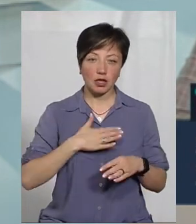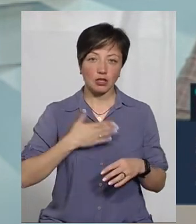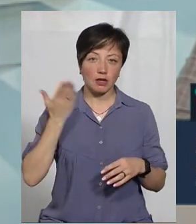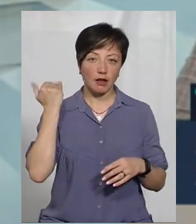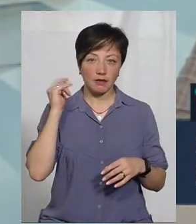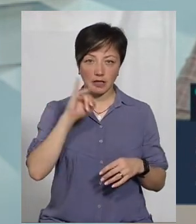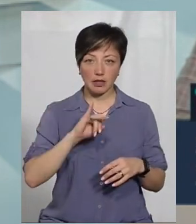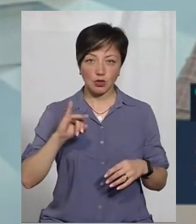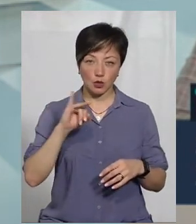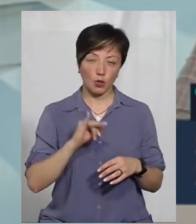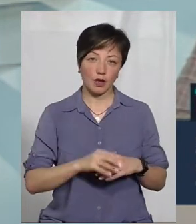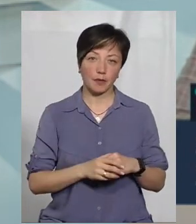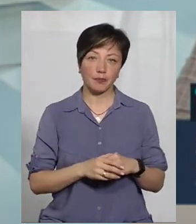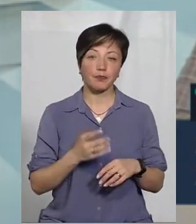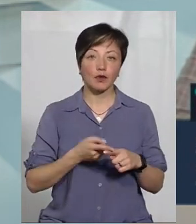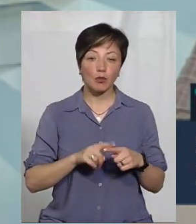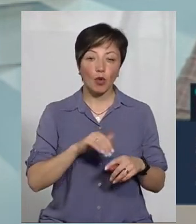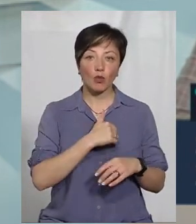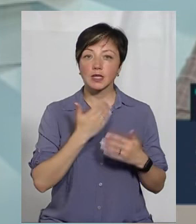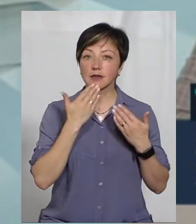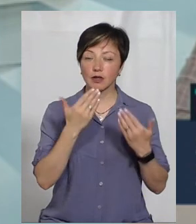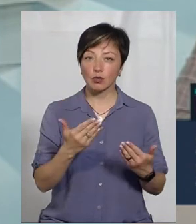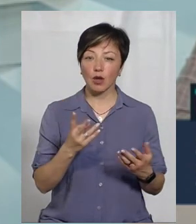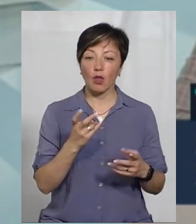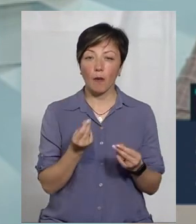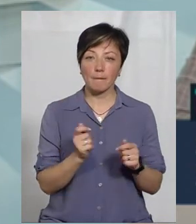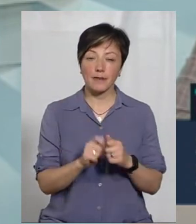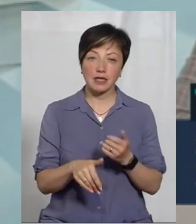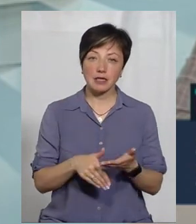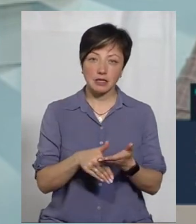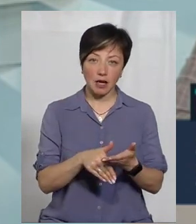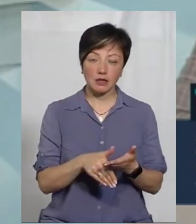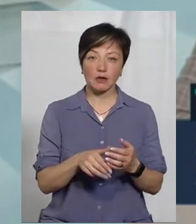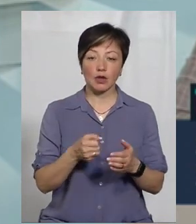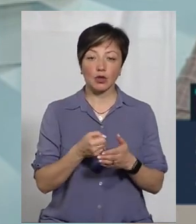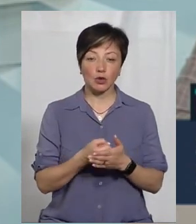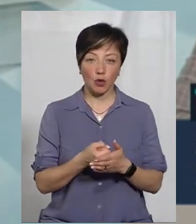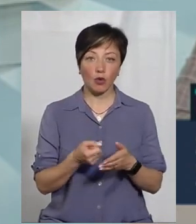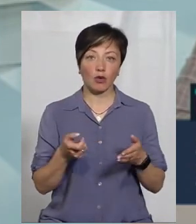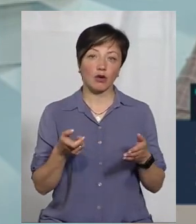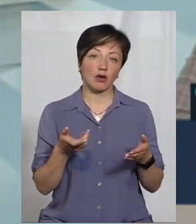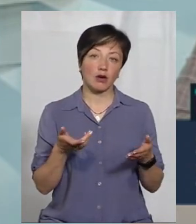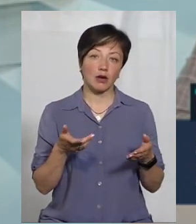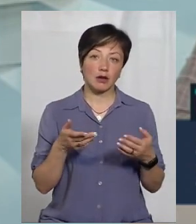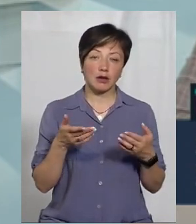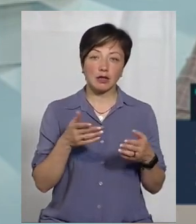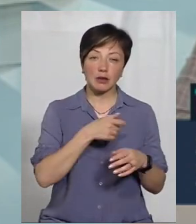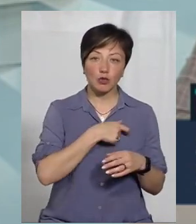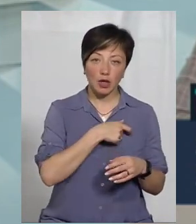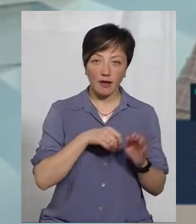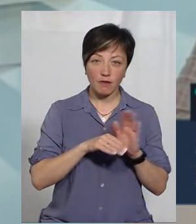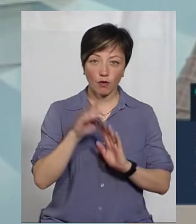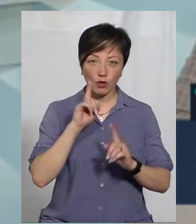нашої давньої історії. Тому я хочу звернутися до меценатів, до вихідців, звідсіля депутатів Верховної Ради,